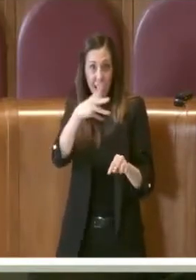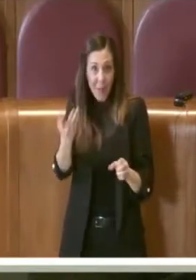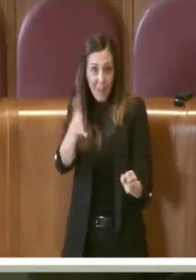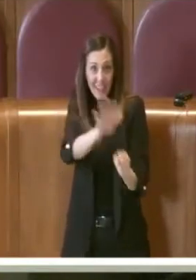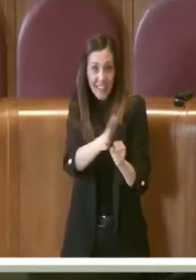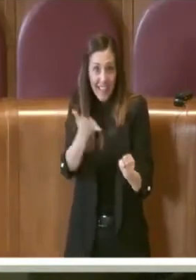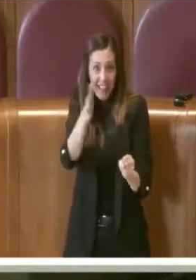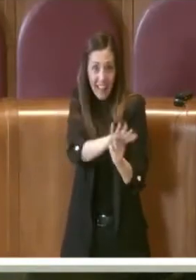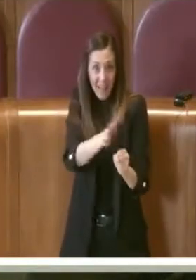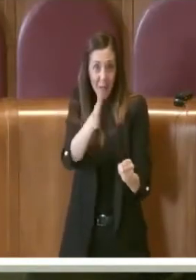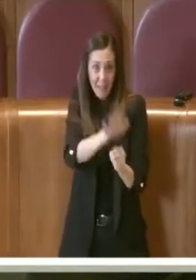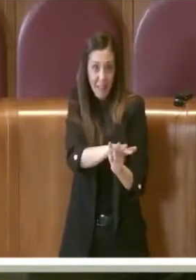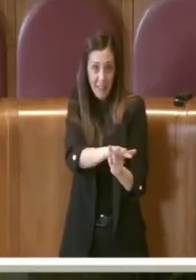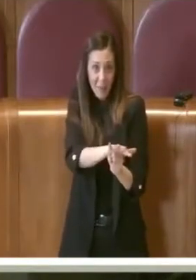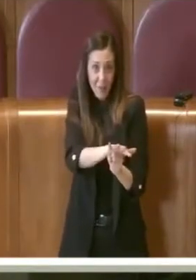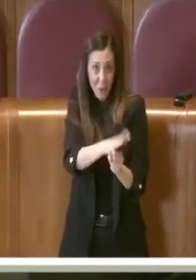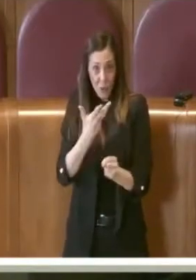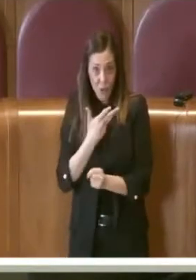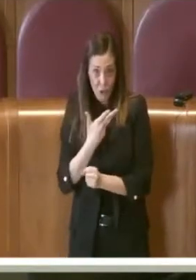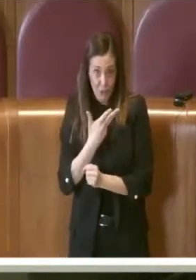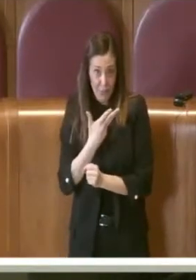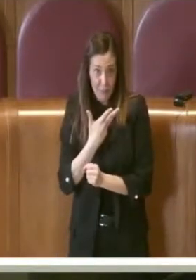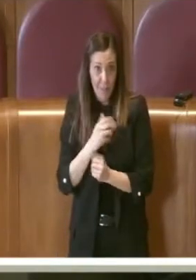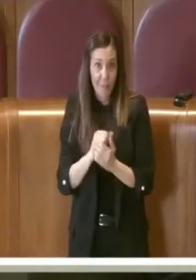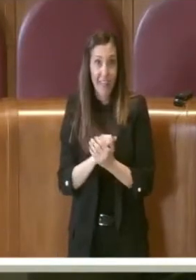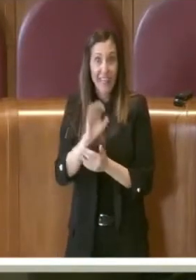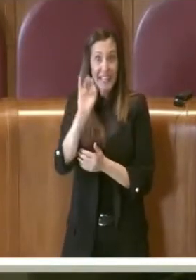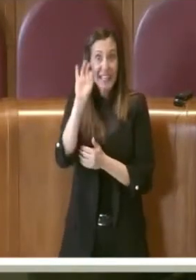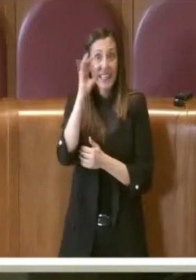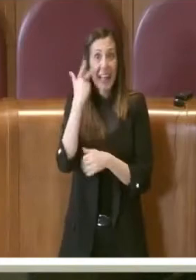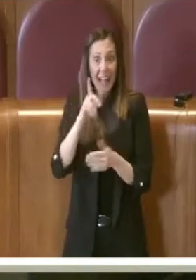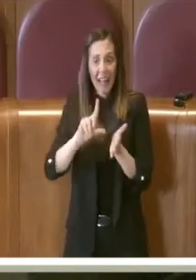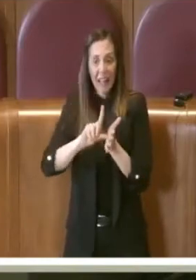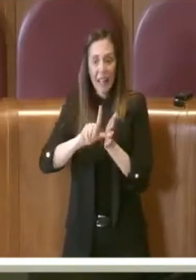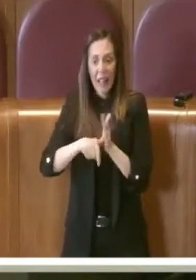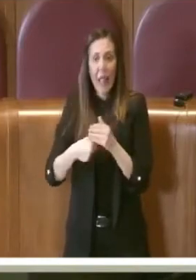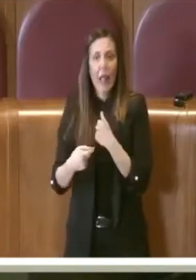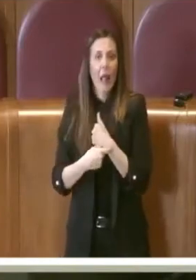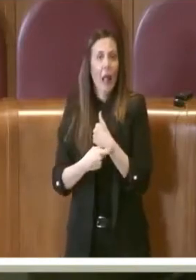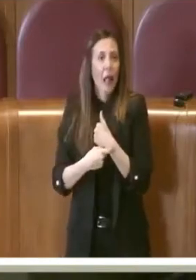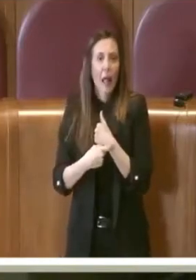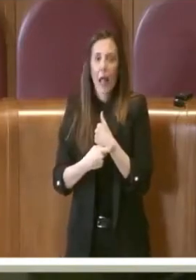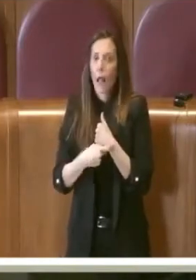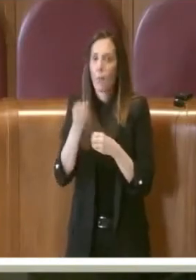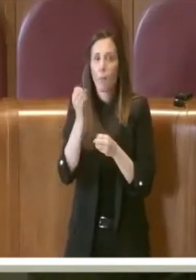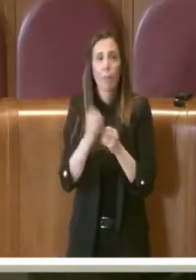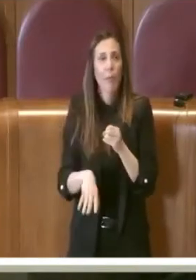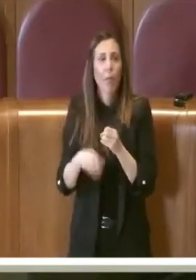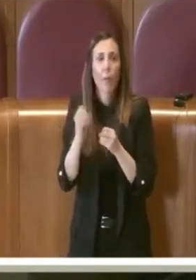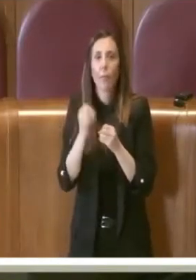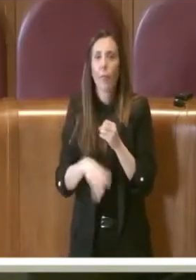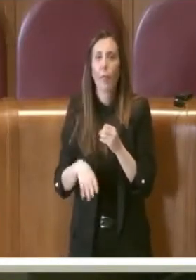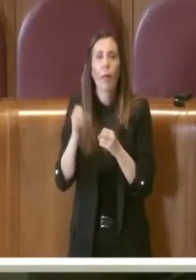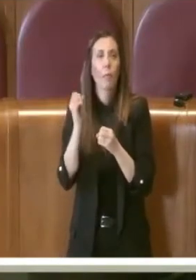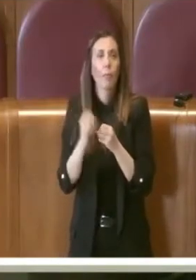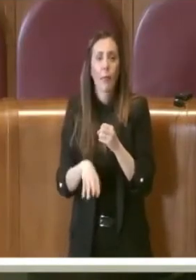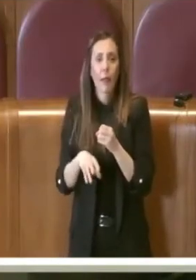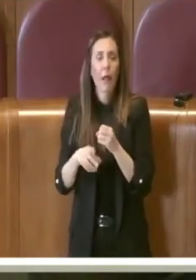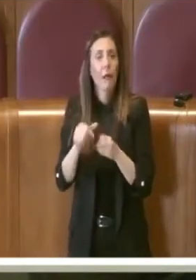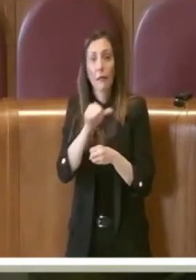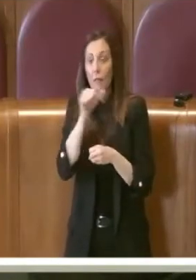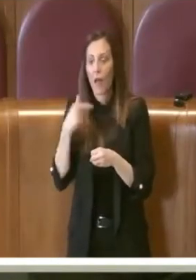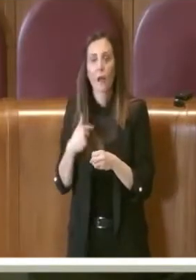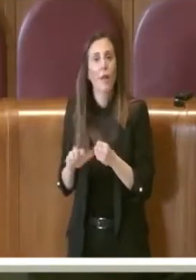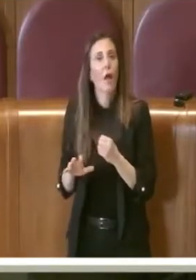riedizione se abbiamo perso del tempo ulteriore o qualcuno ha perso del tempo beh questo tempo va recuperato